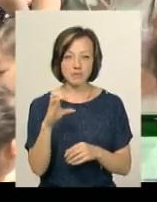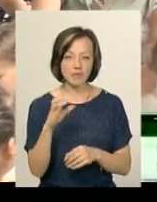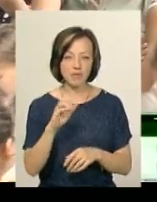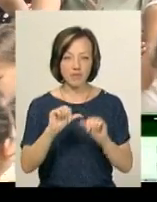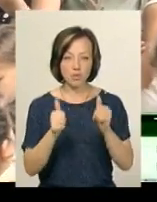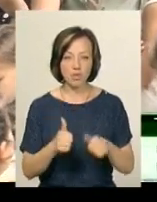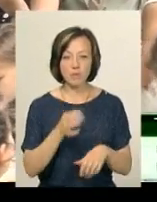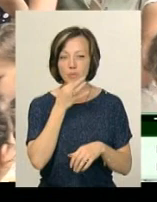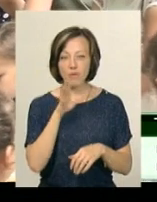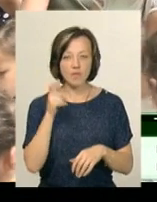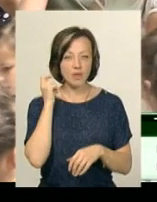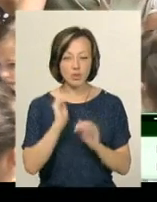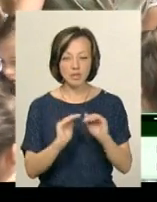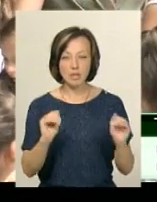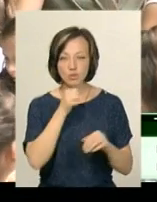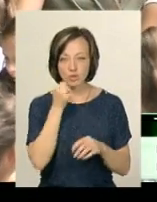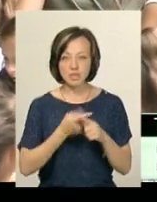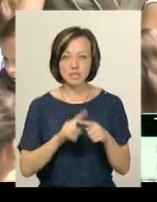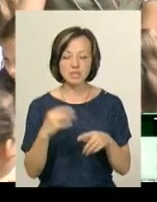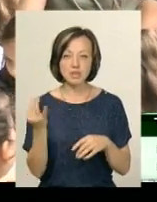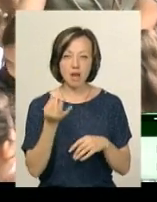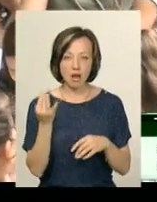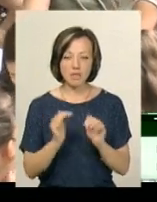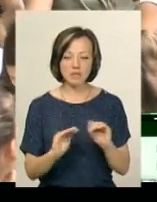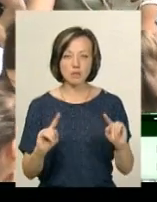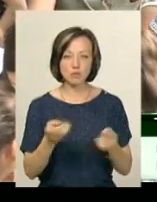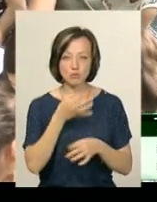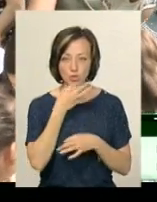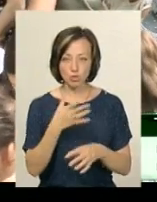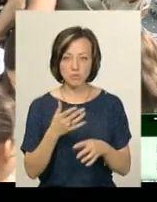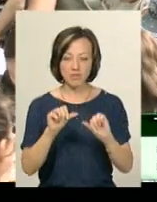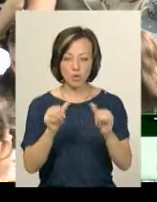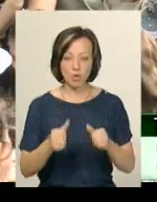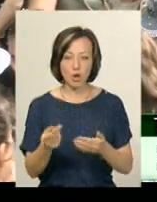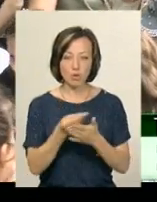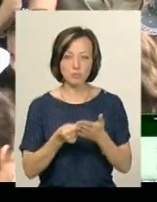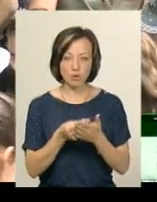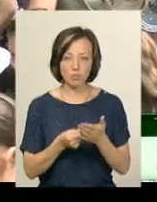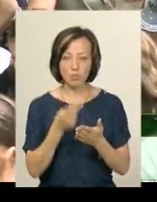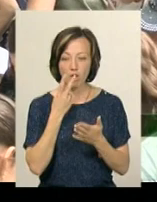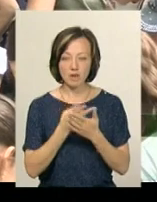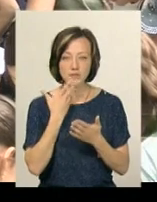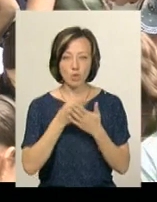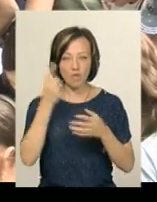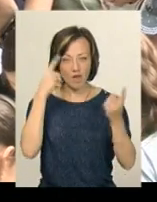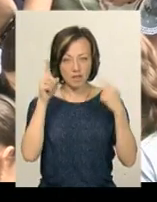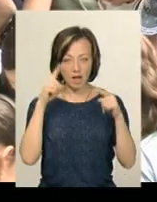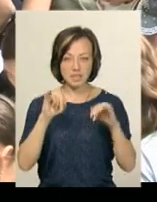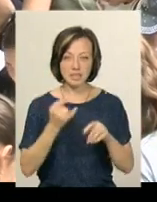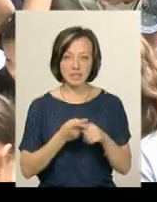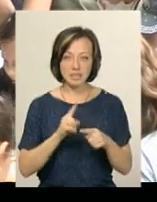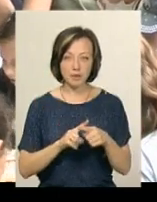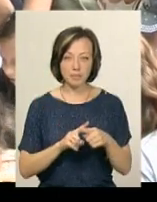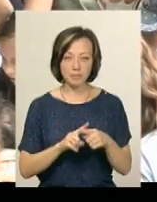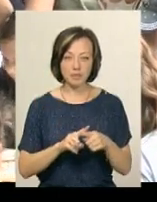віку дітей та дорослим. Це цікаво, і дітям дуже подобається. Ці фігурки розмальовувати, вони проявляють свою фантазію, і ця